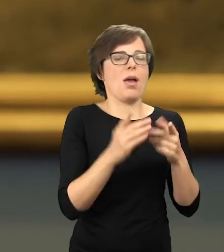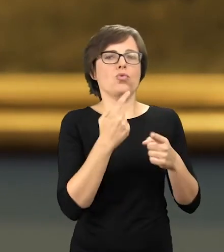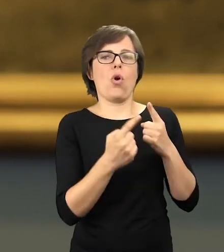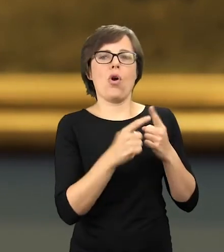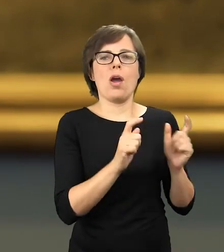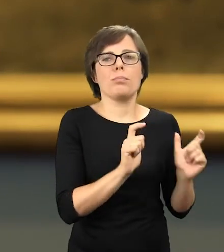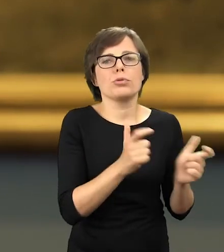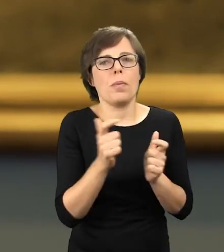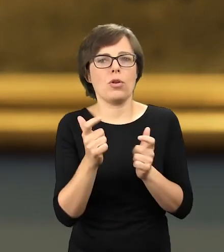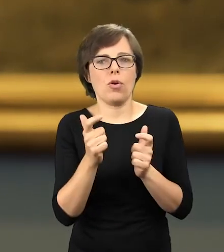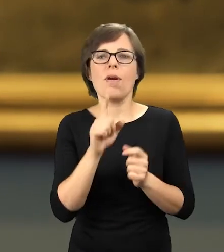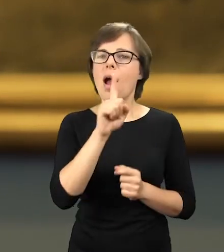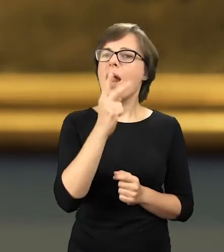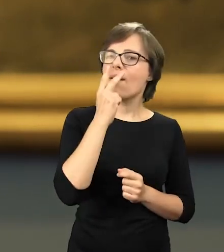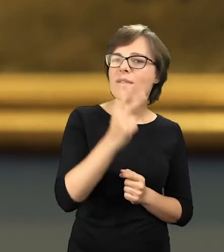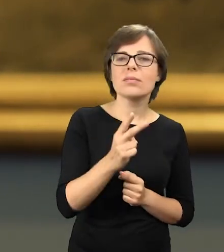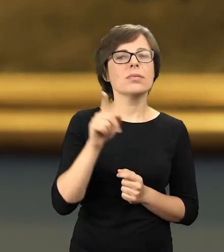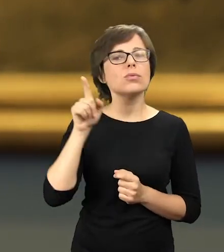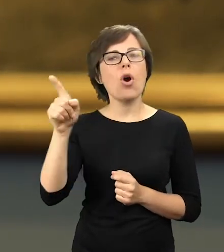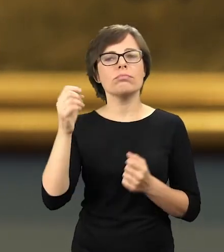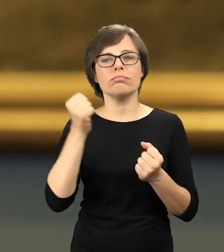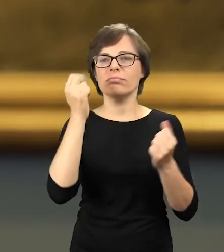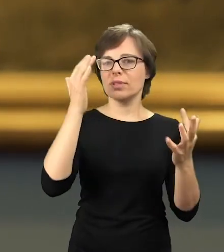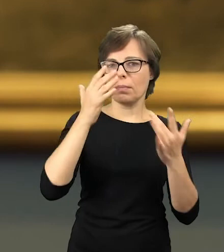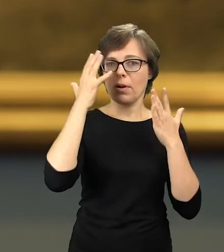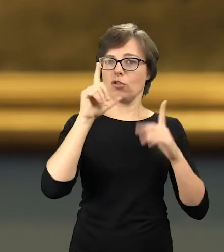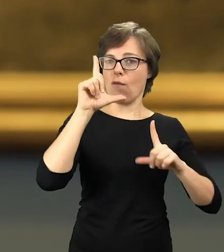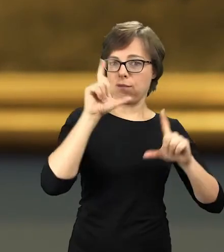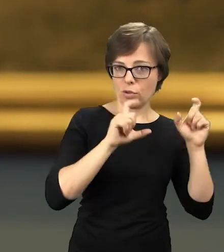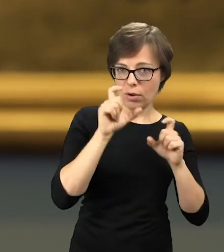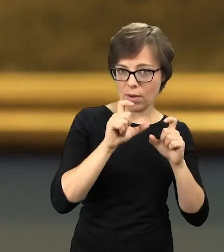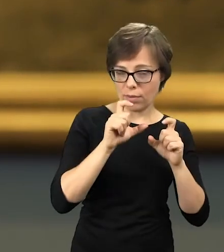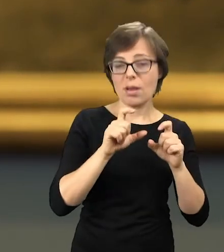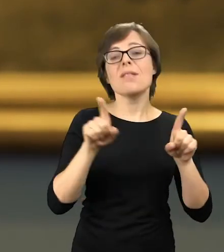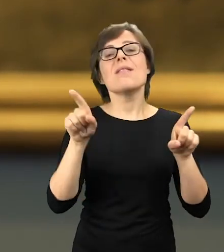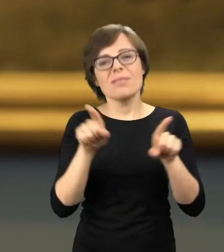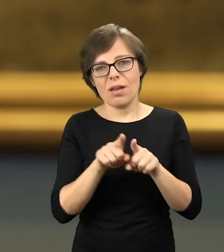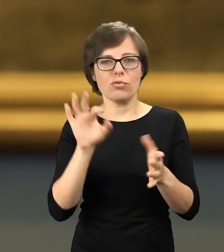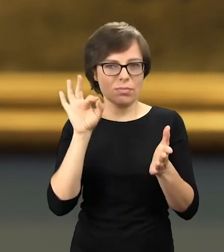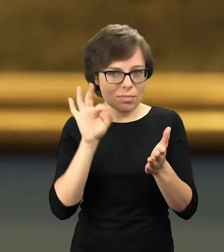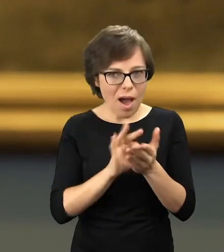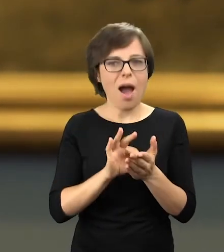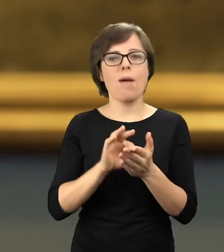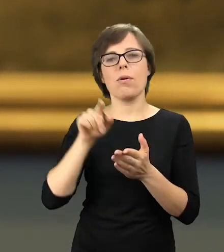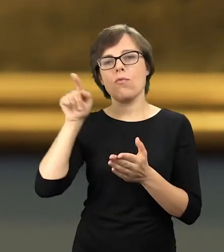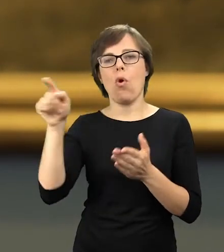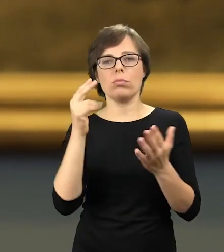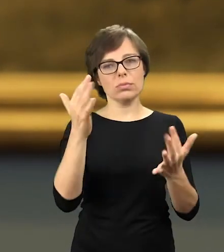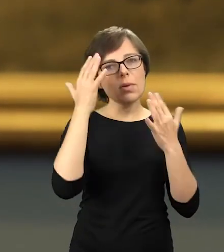z językiem ówczesnej fotografii. Chociaż niewątpliwie na Gierymskiego oddziałało także